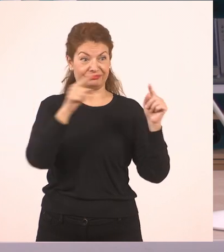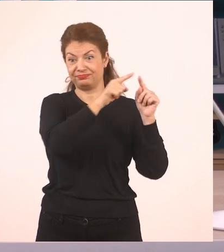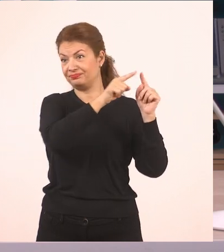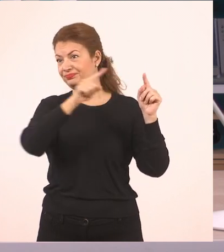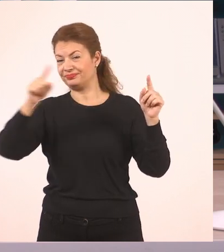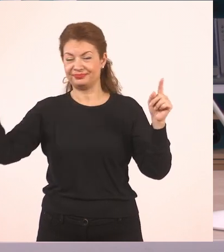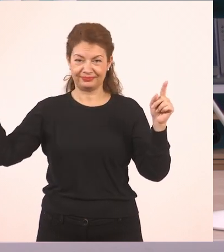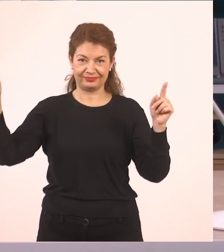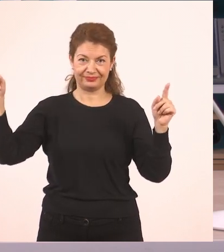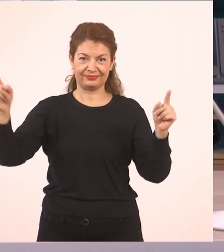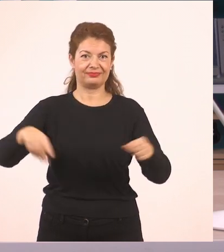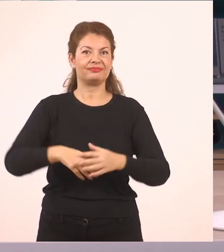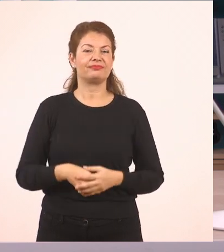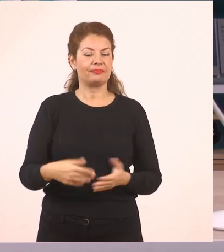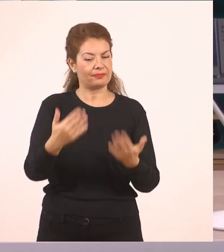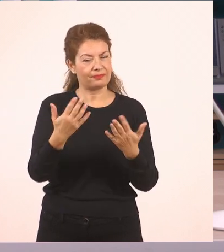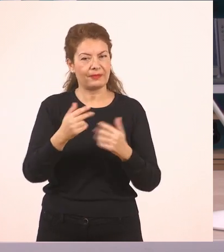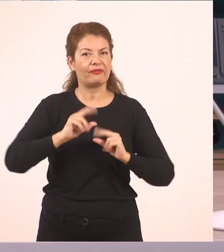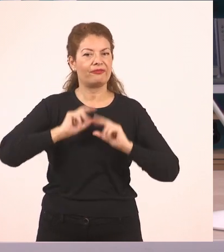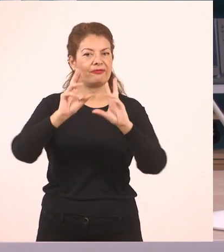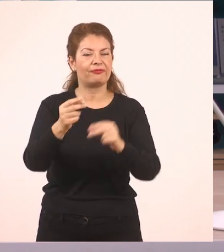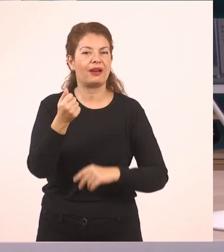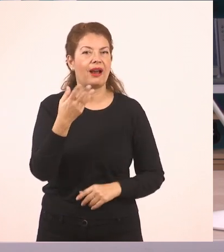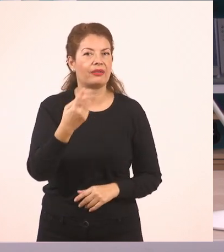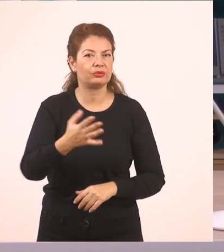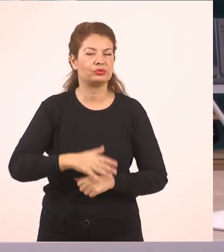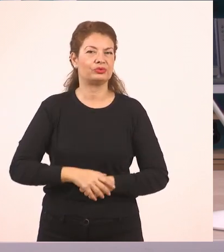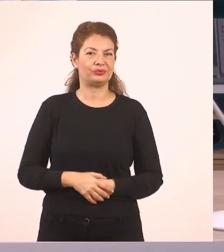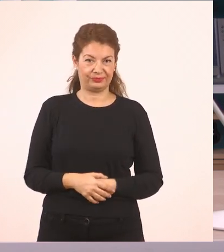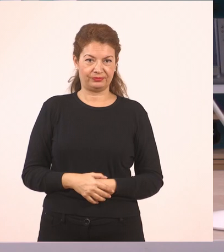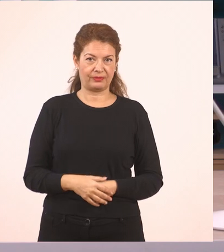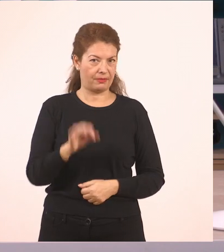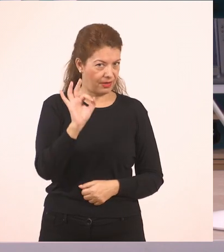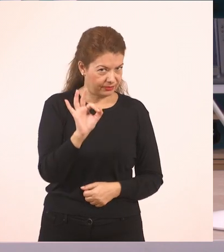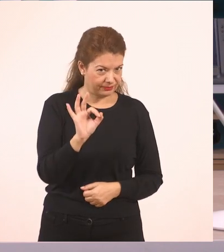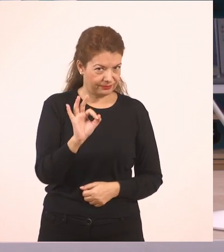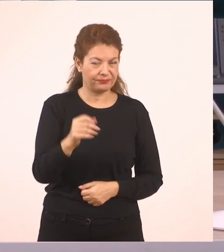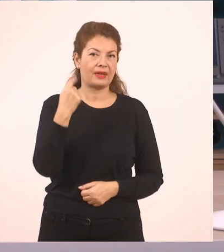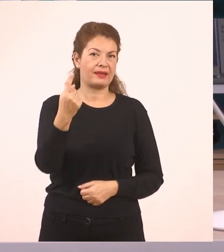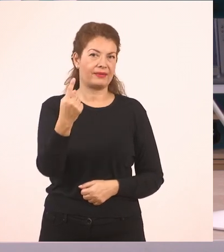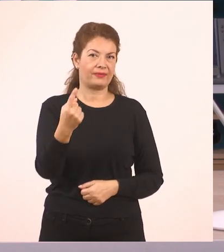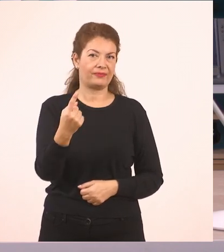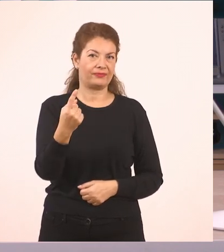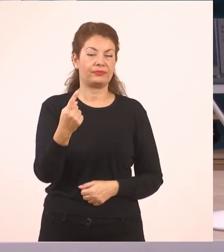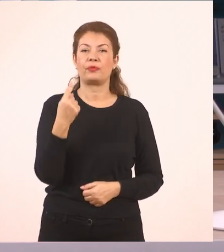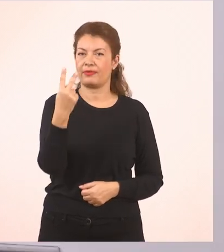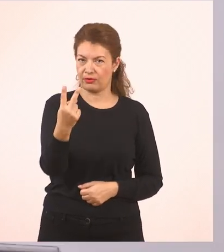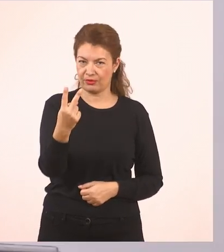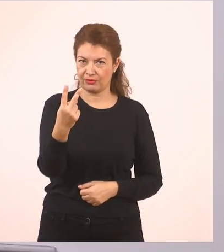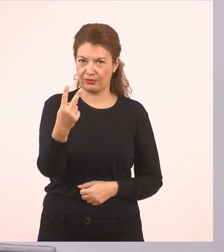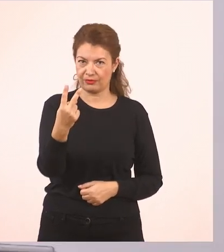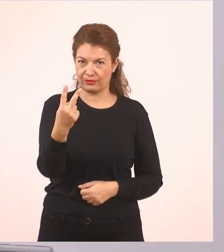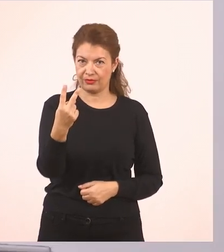10. Για πάμε να μετρήσουμε. 0, 1, 2,